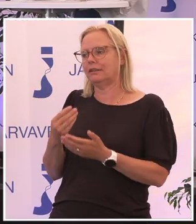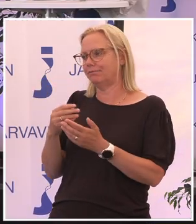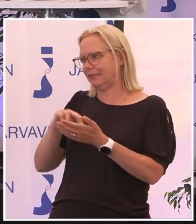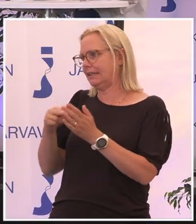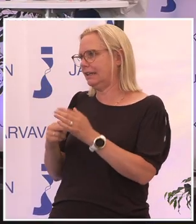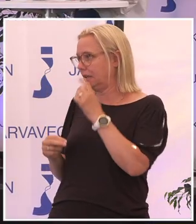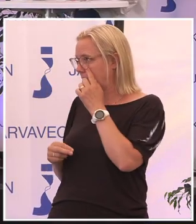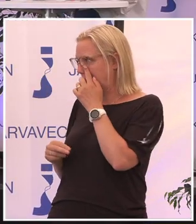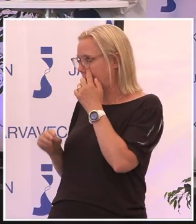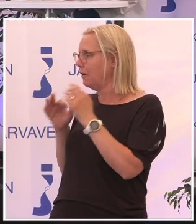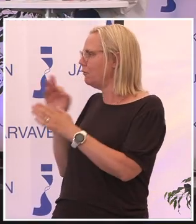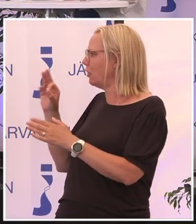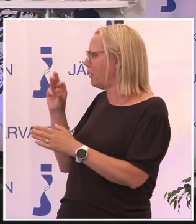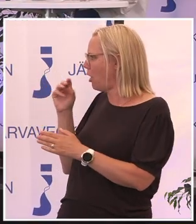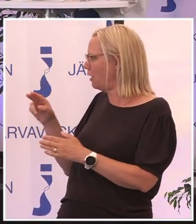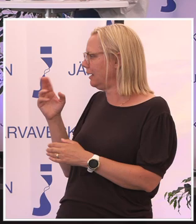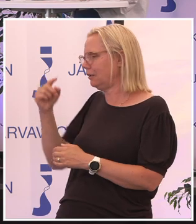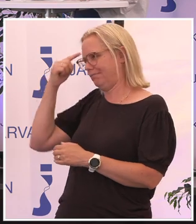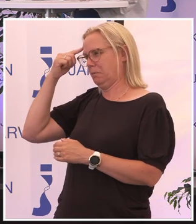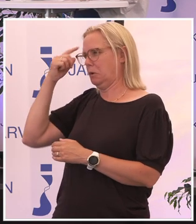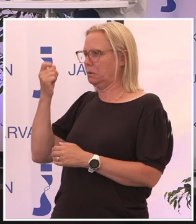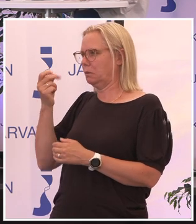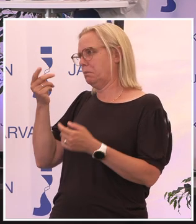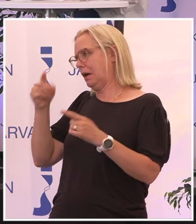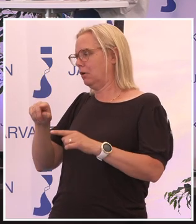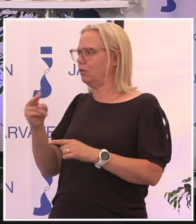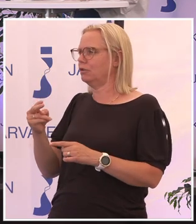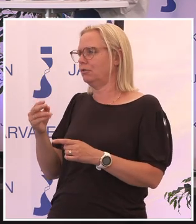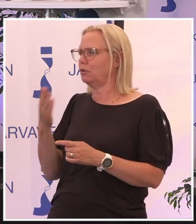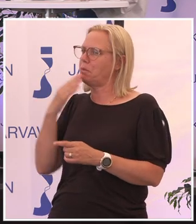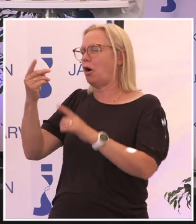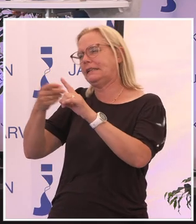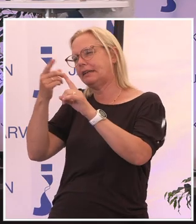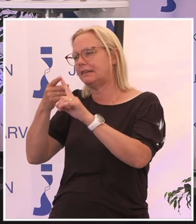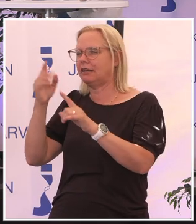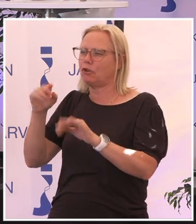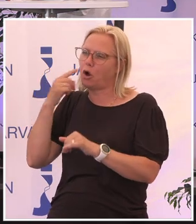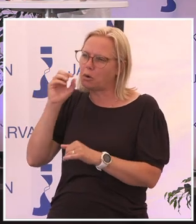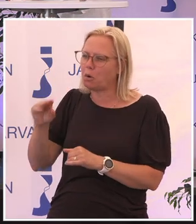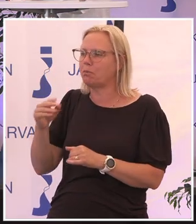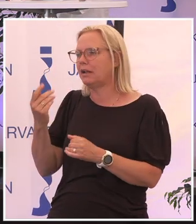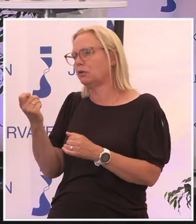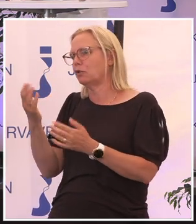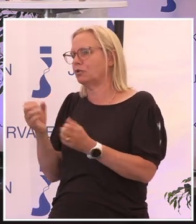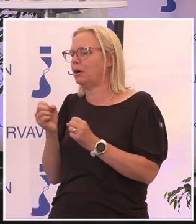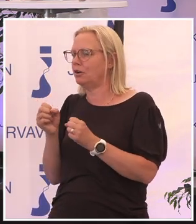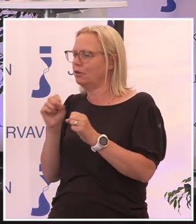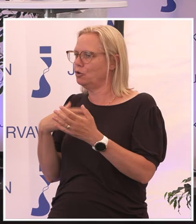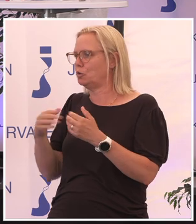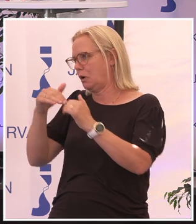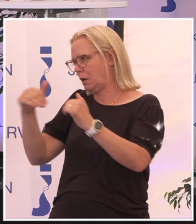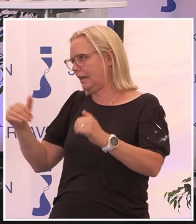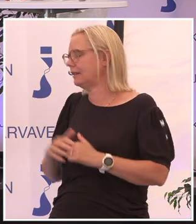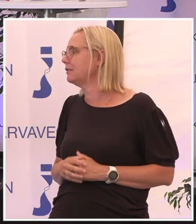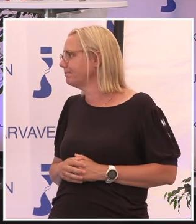Malin, har du något som du kom på på rak arm? Om det här var ett bra initiativ eller det här har gjort skillnad eller? Det finns ju